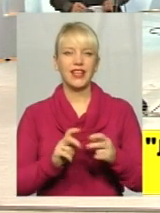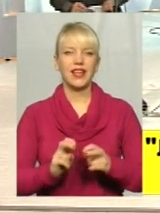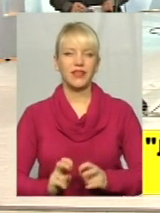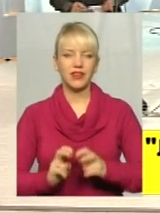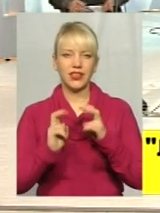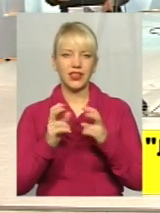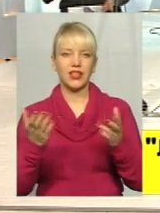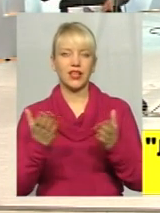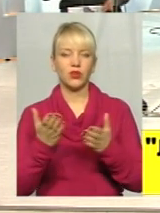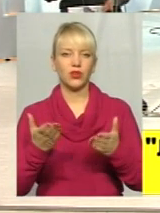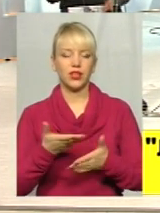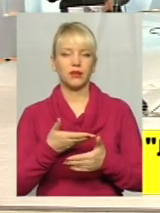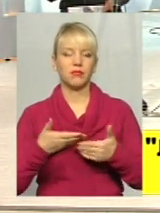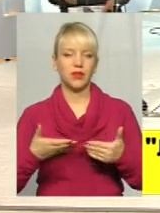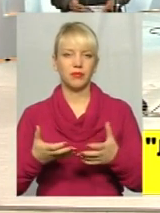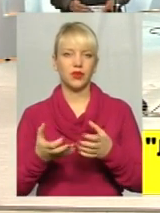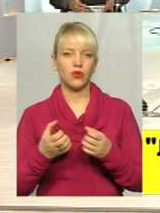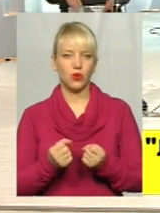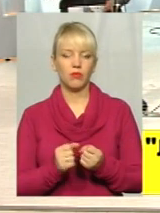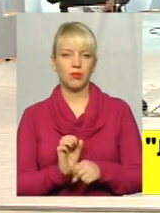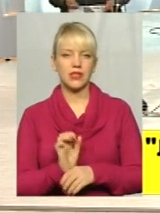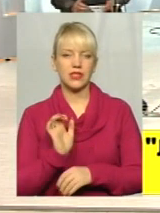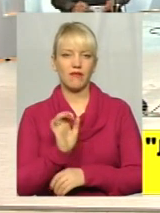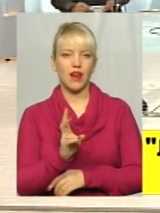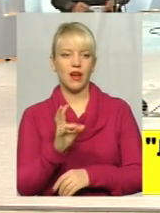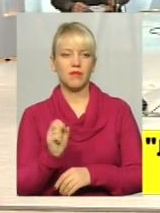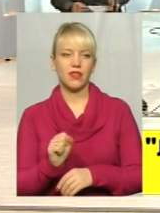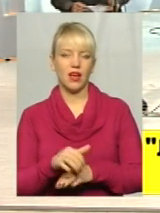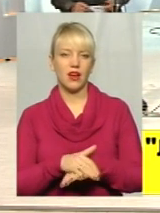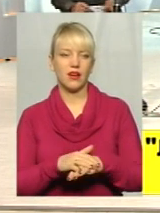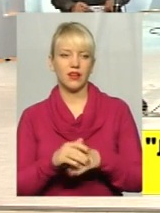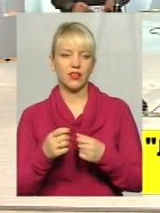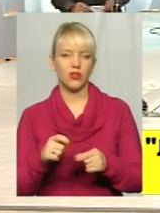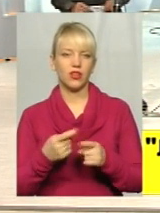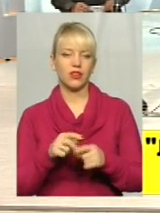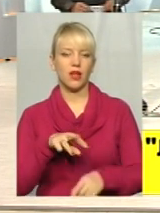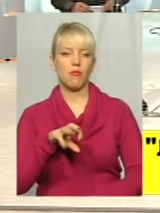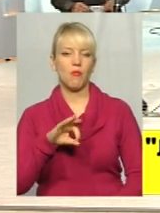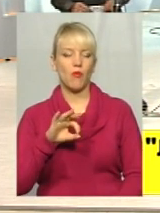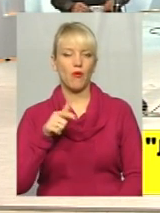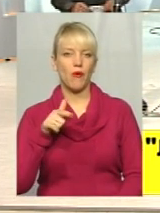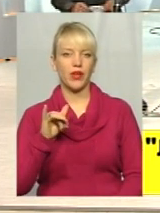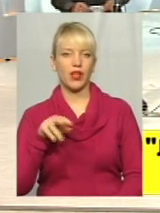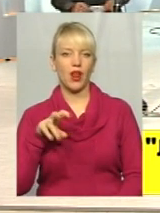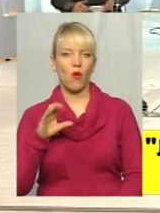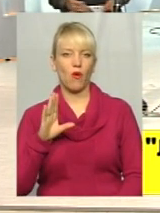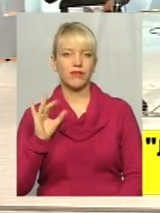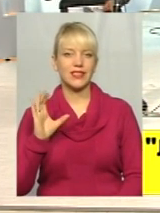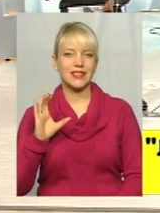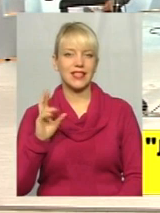ліфти, які ми беремо, поставляємо на ринок. Це Могилівські ліфти, чи є